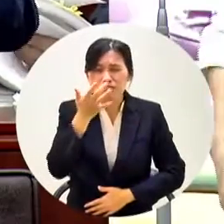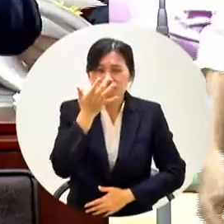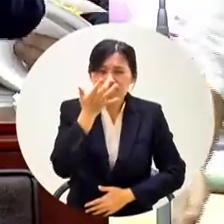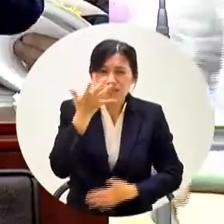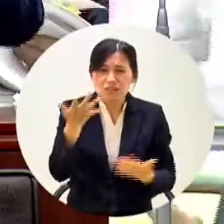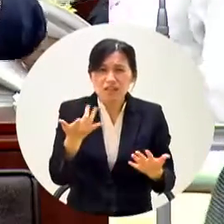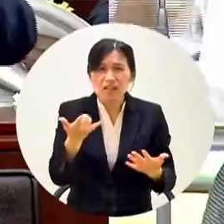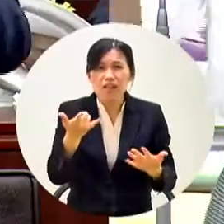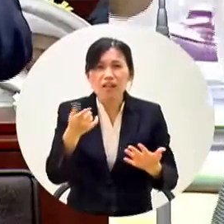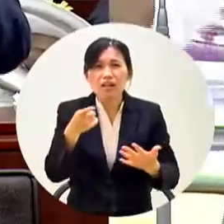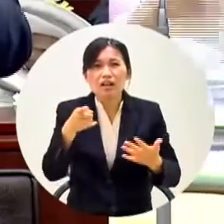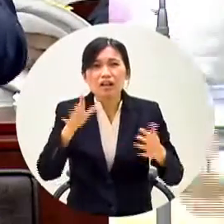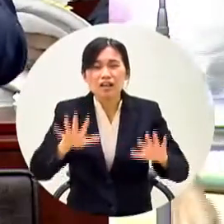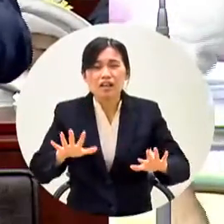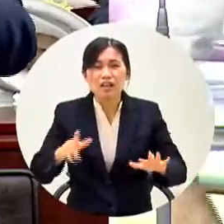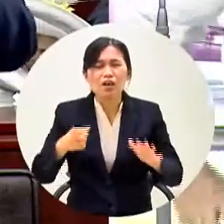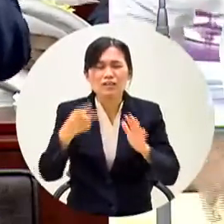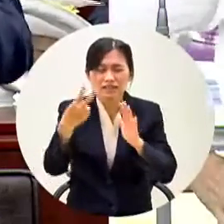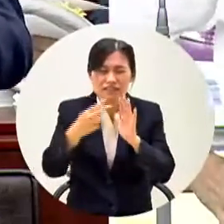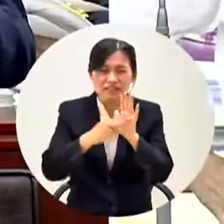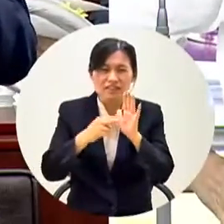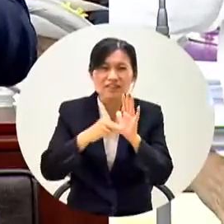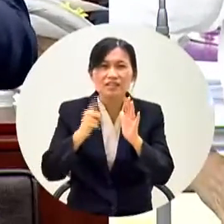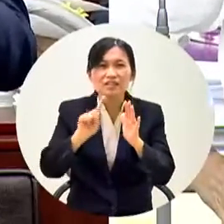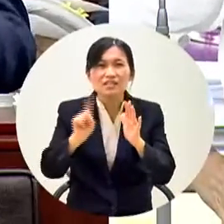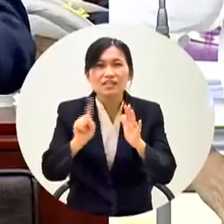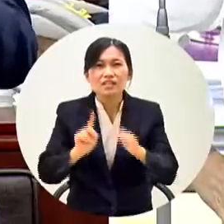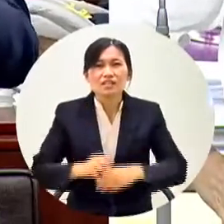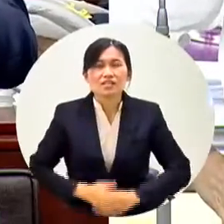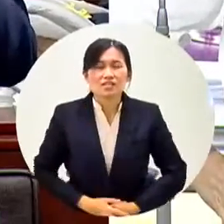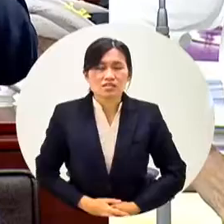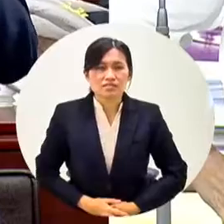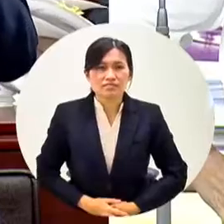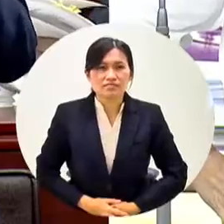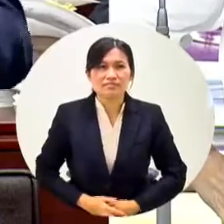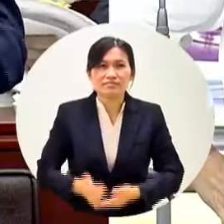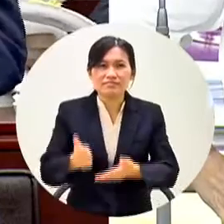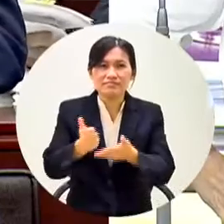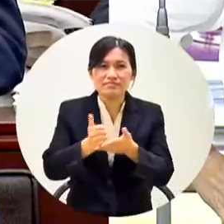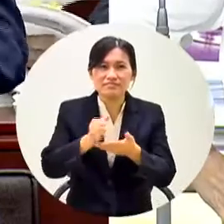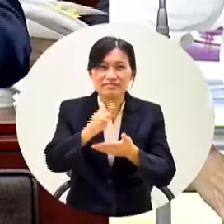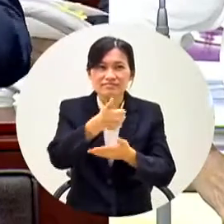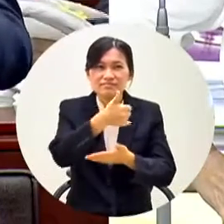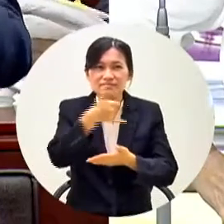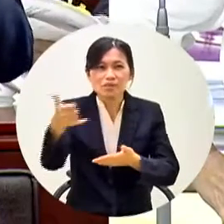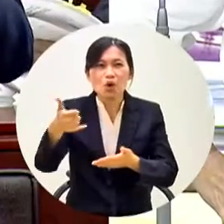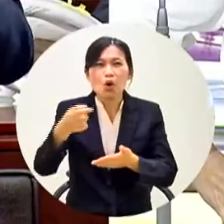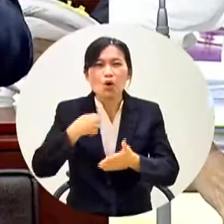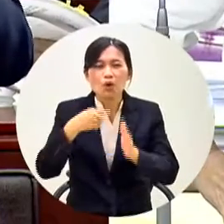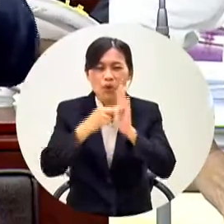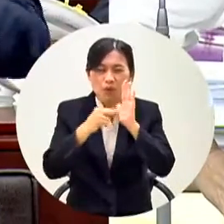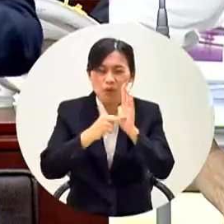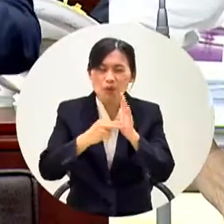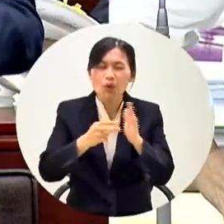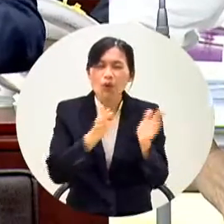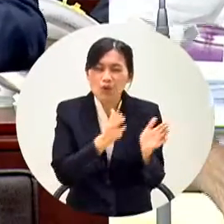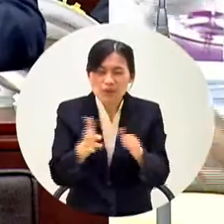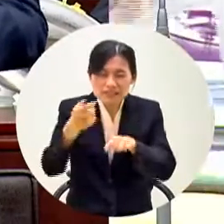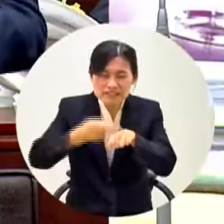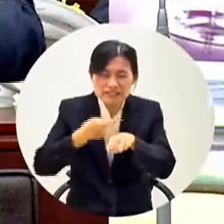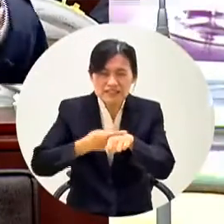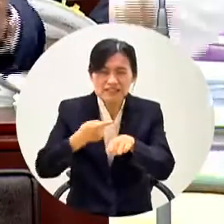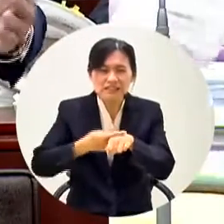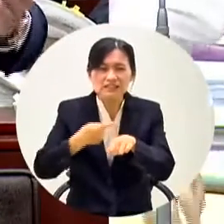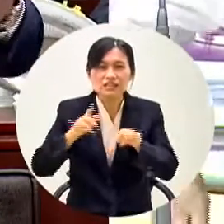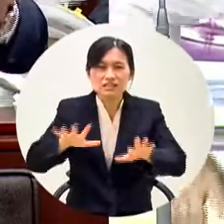現在澄清一下你的問題不是請議員我現在是要澄清我們理性我很理性我現在